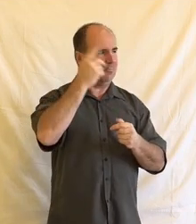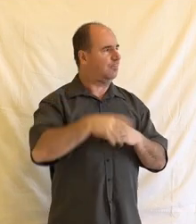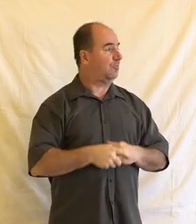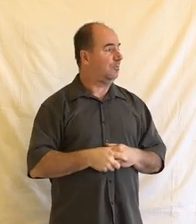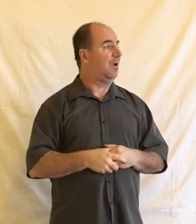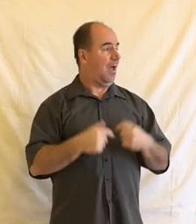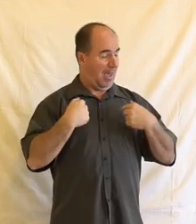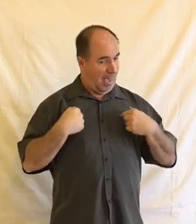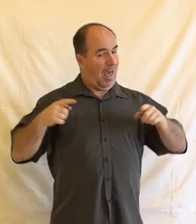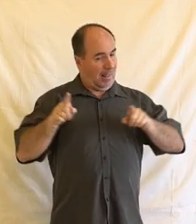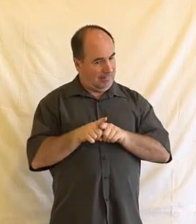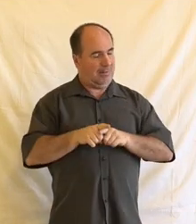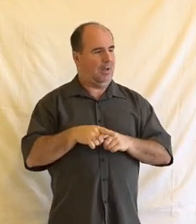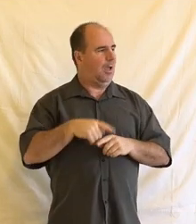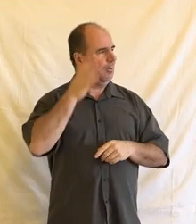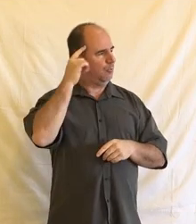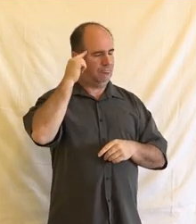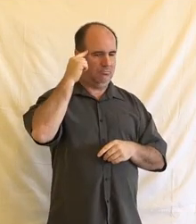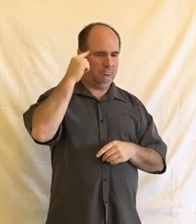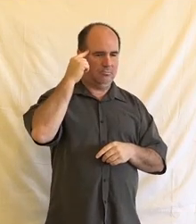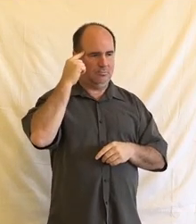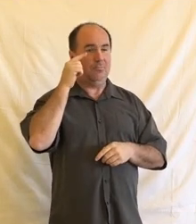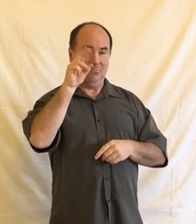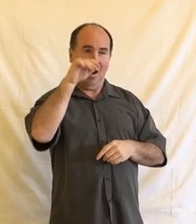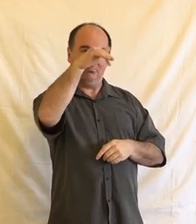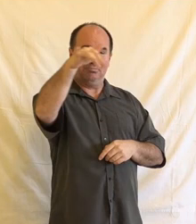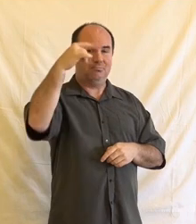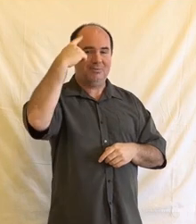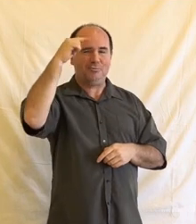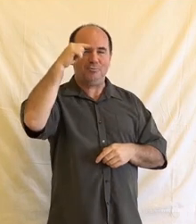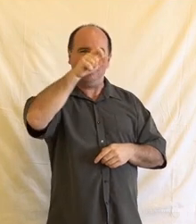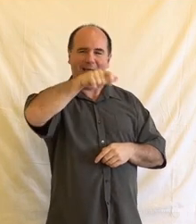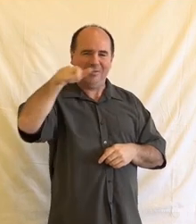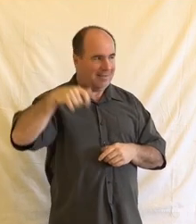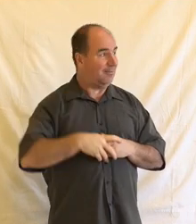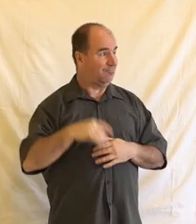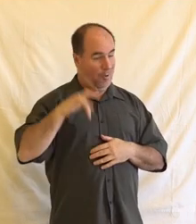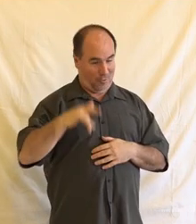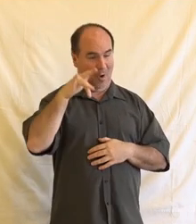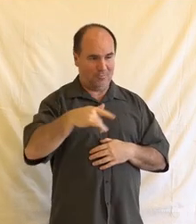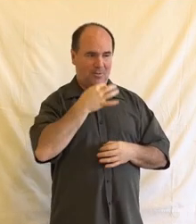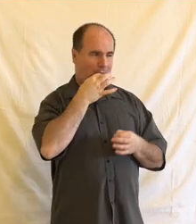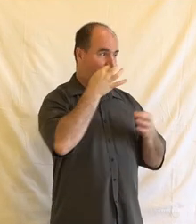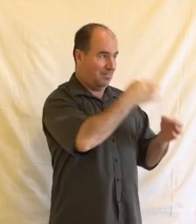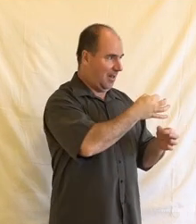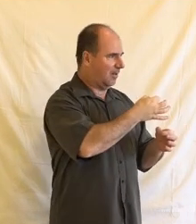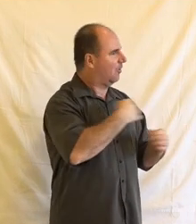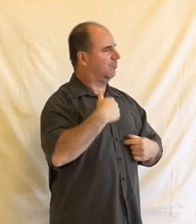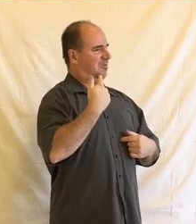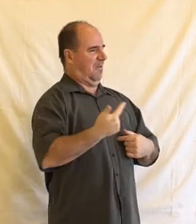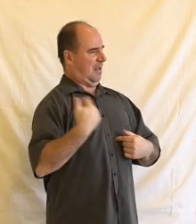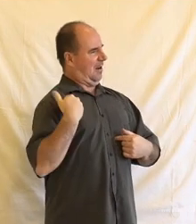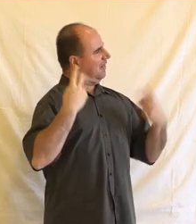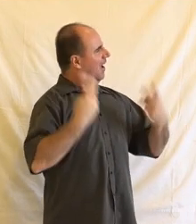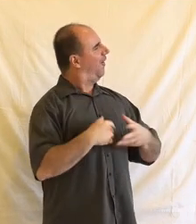i na sebe, že máme tady i studenty, takže občas se budu ptát jako 20-letá vanda studentka knihovnictví, když